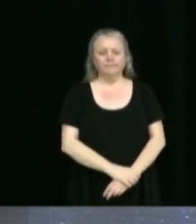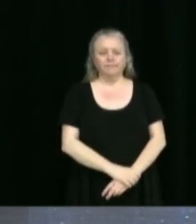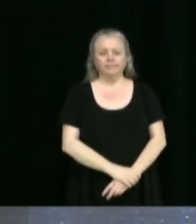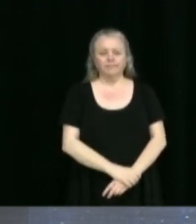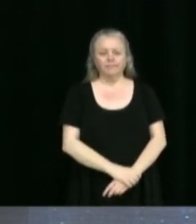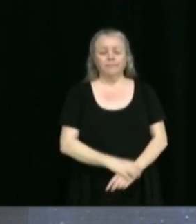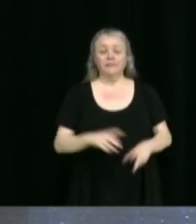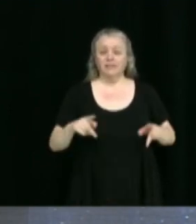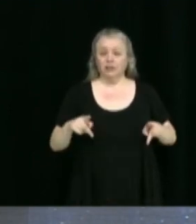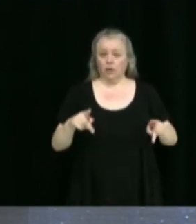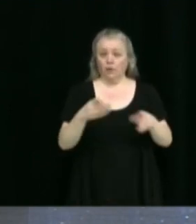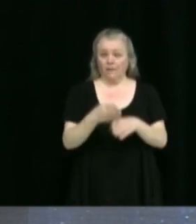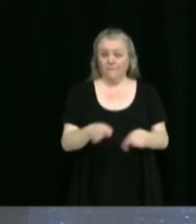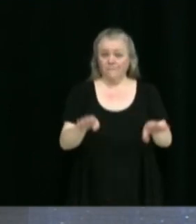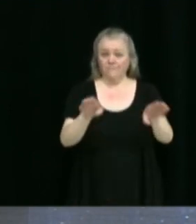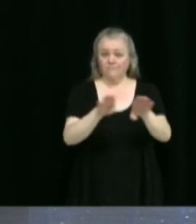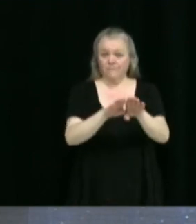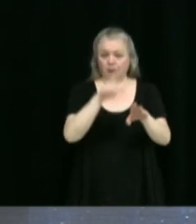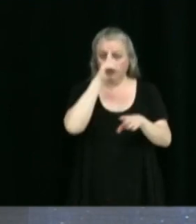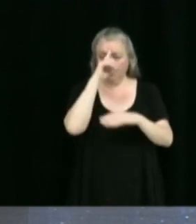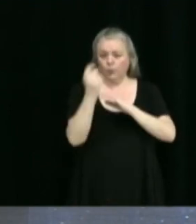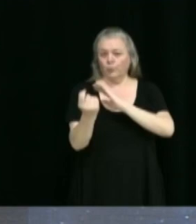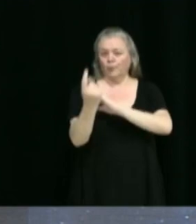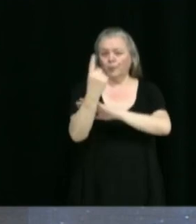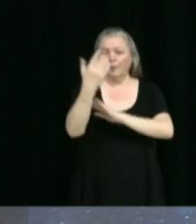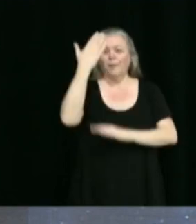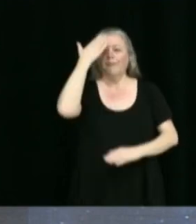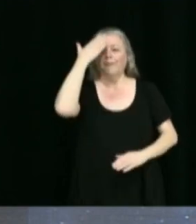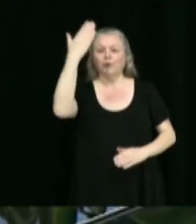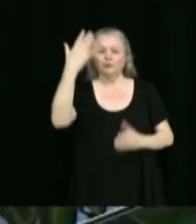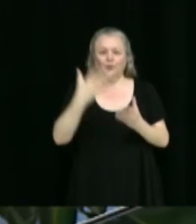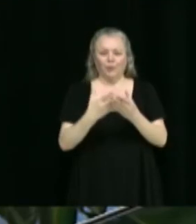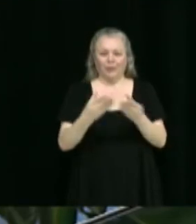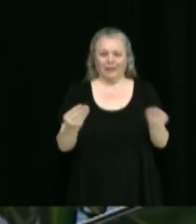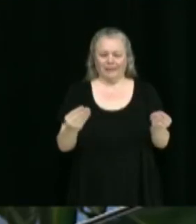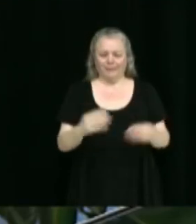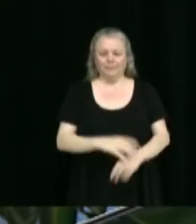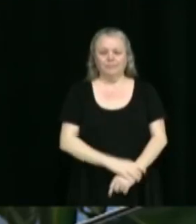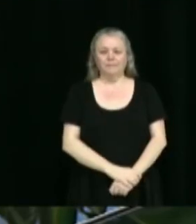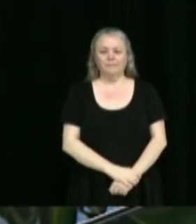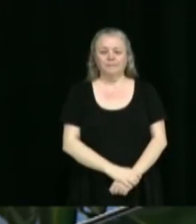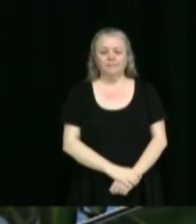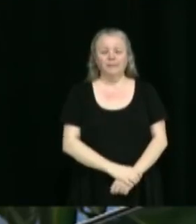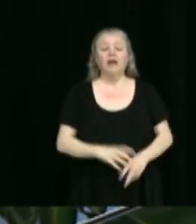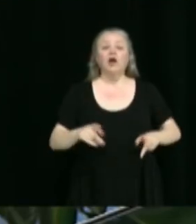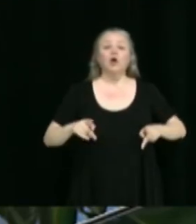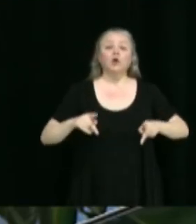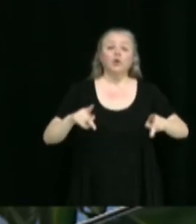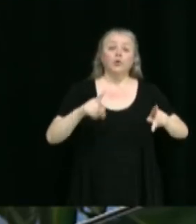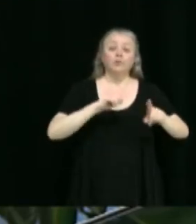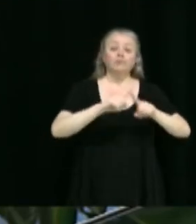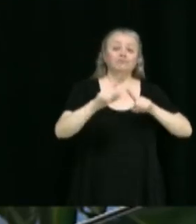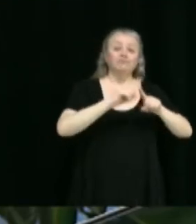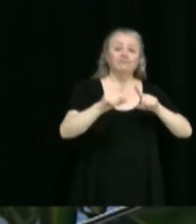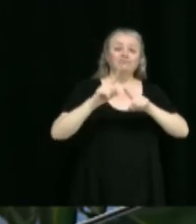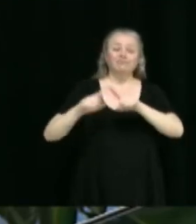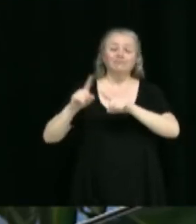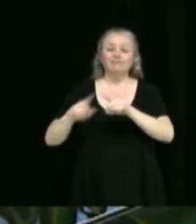fermeture de rue pour l'événement « Bonjour, printemps ». Donc, il s'agit de décréter la fermeture de diverses rues entre